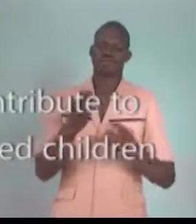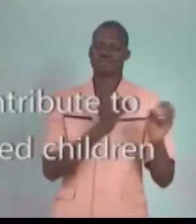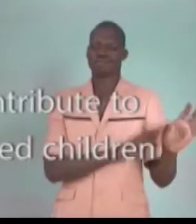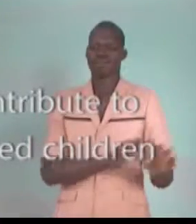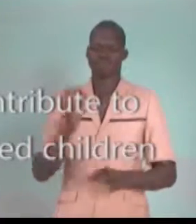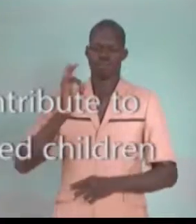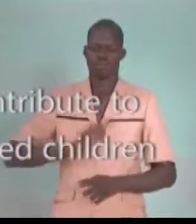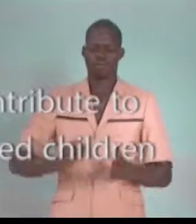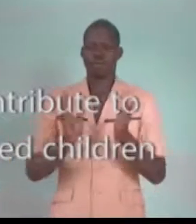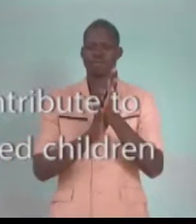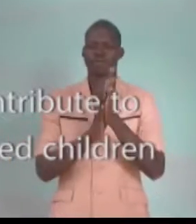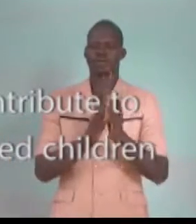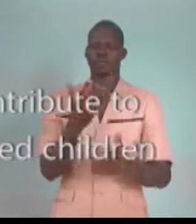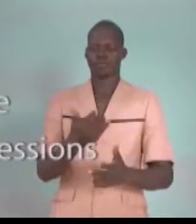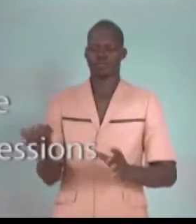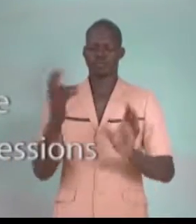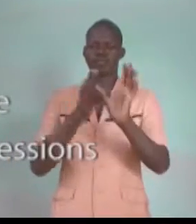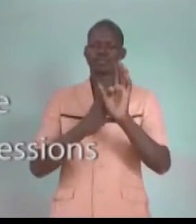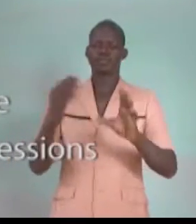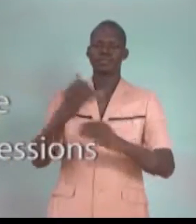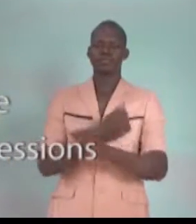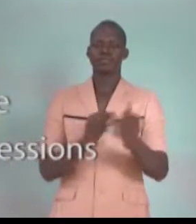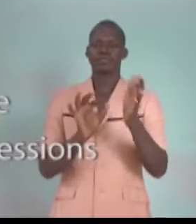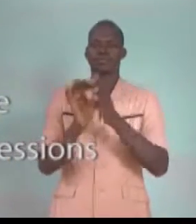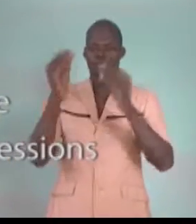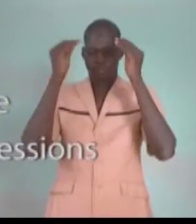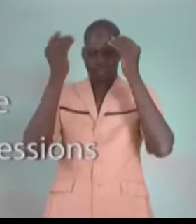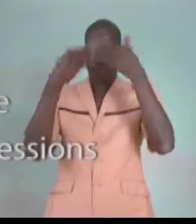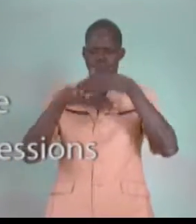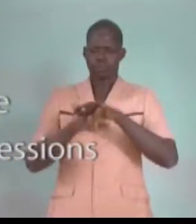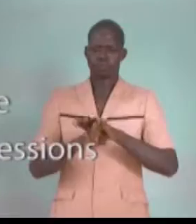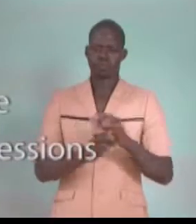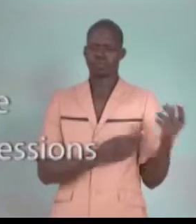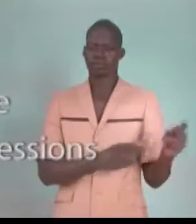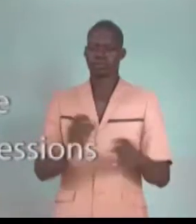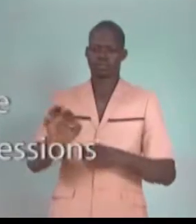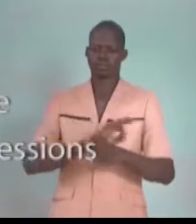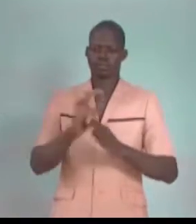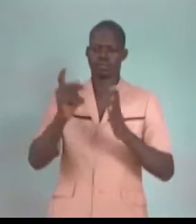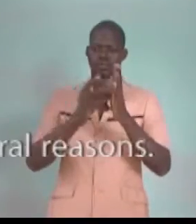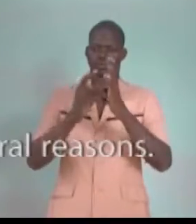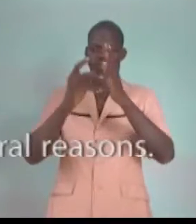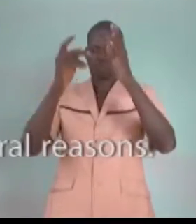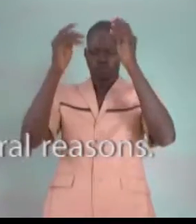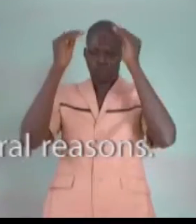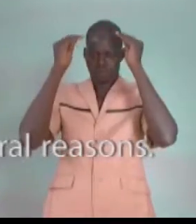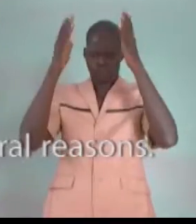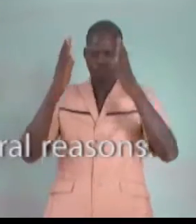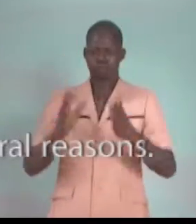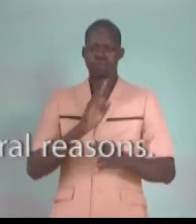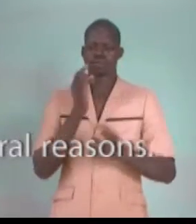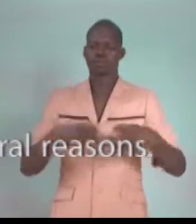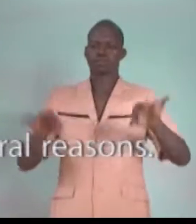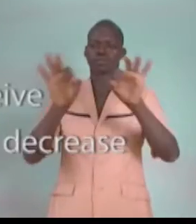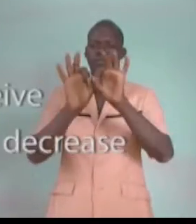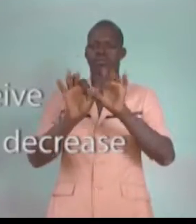favoriser la scolarisation des enfants handicapés est la prise en compte de l'éducation inclusive pendant la formation des enseignants. qui s'avère pertinente